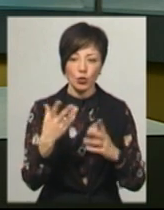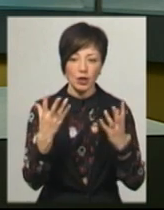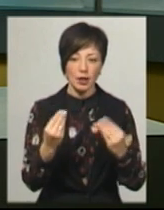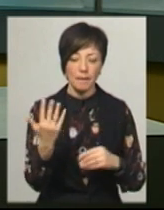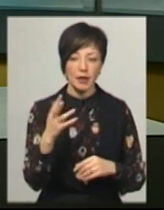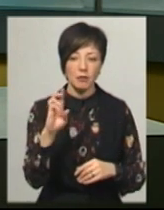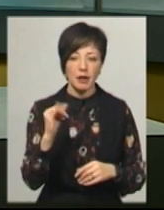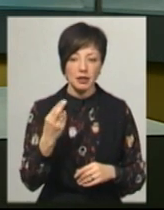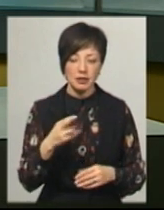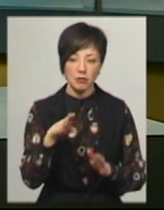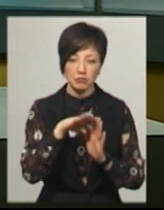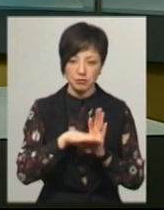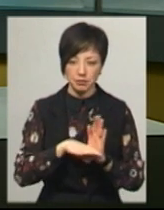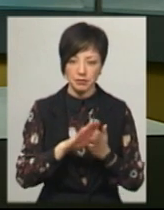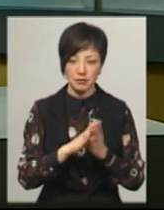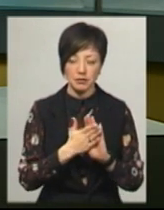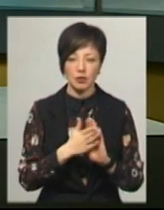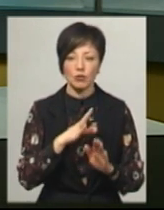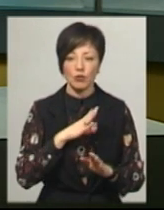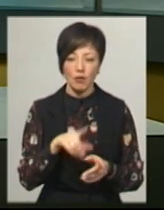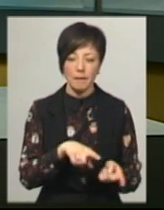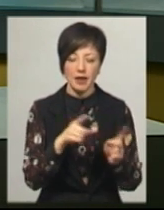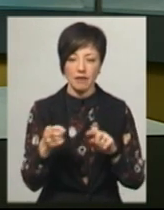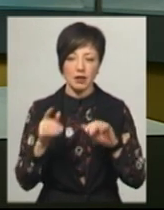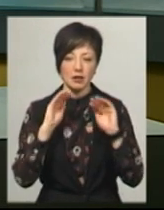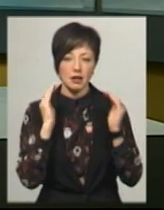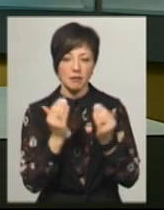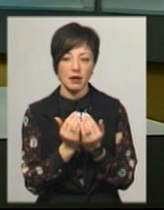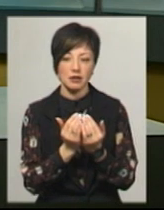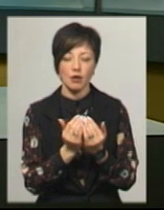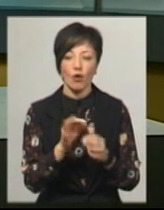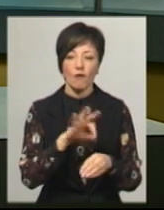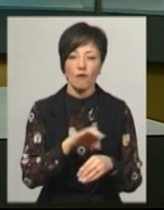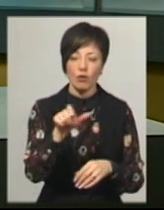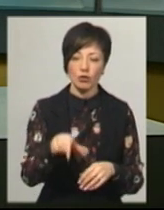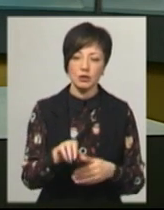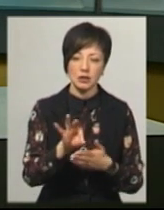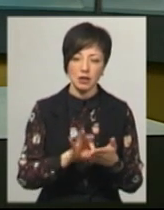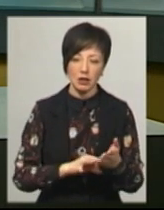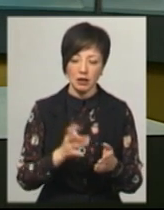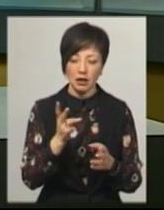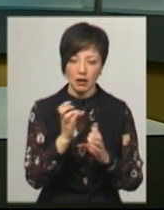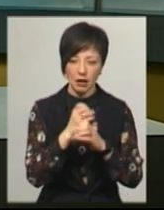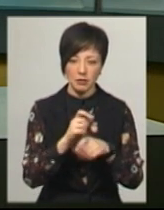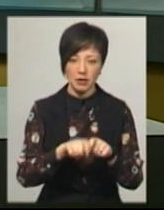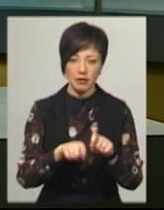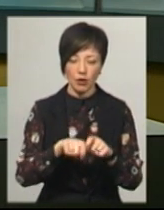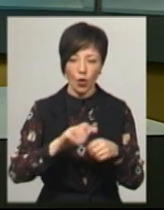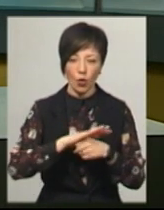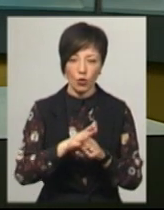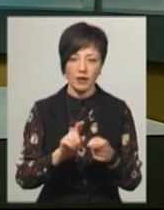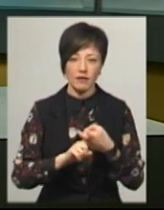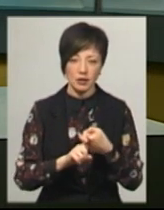березня, стан чоловіка погіршився, і він був переведений до реанімації. У хворого одразу відібрали аналізи для перевірки на